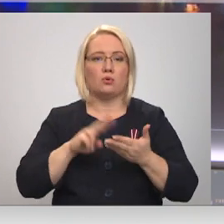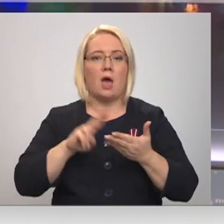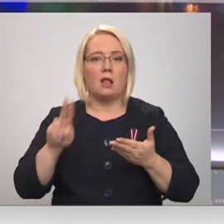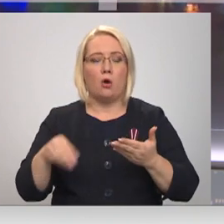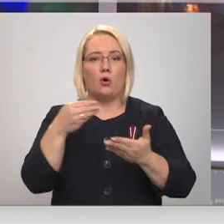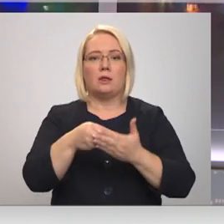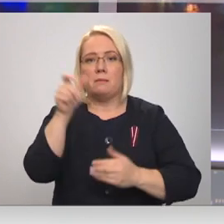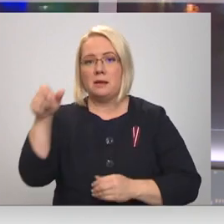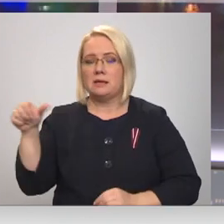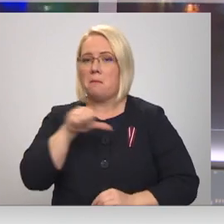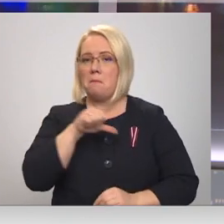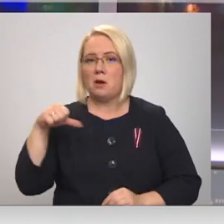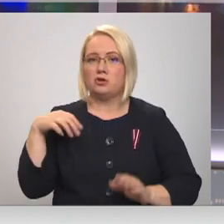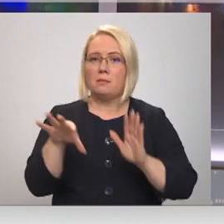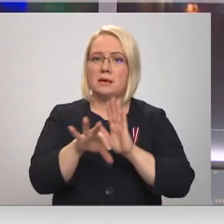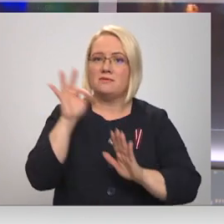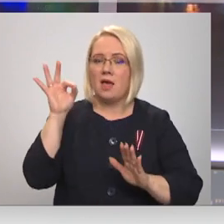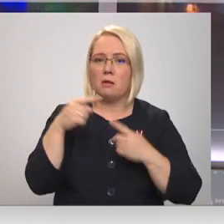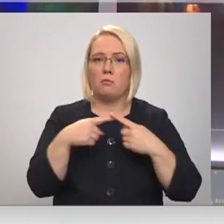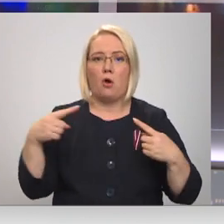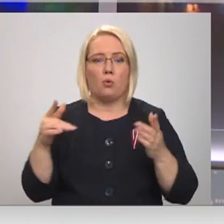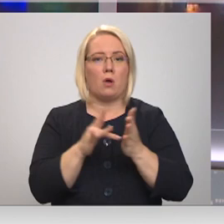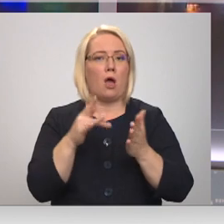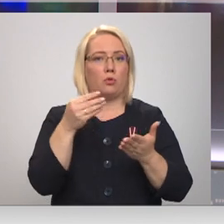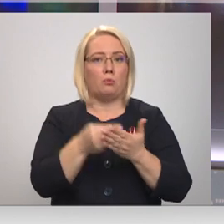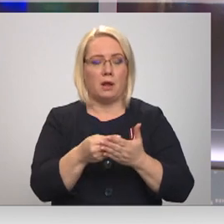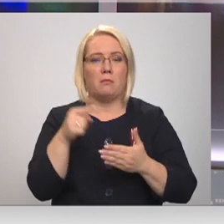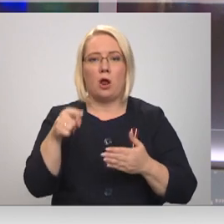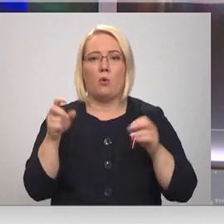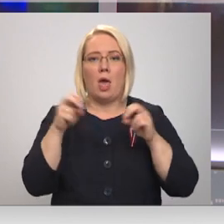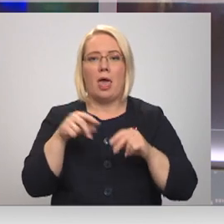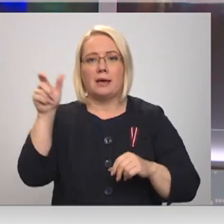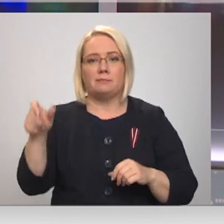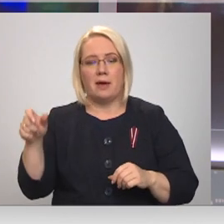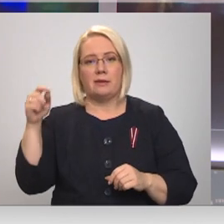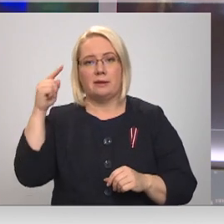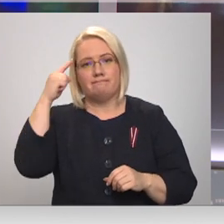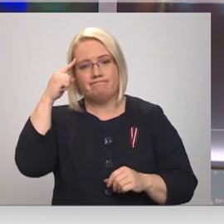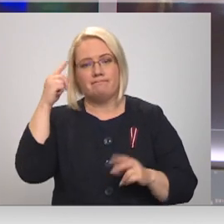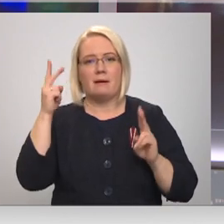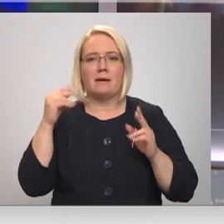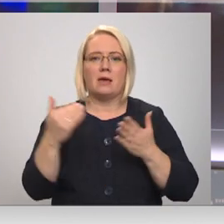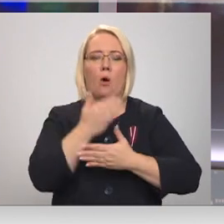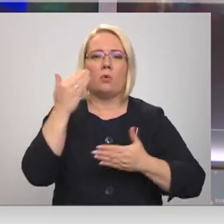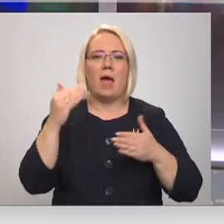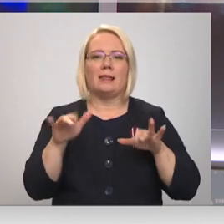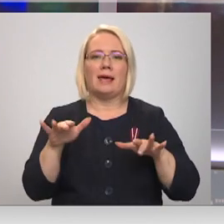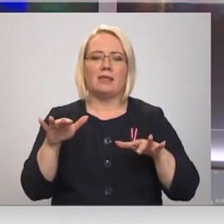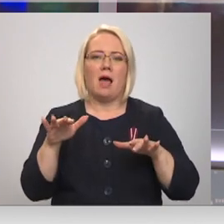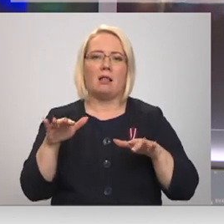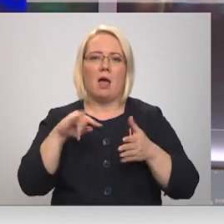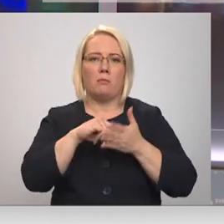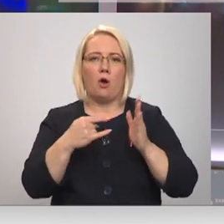pircējiem pašiem izvēlēties, kādu produktu pirkt? Par to eksperta Lauza šķēpas jaunākajā digitālā projekta būras